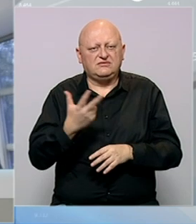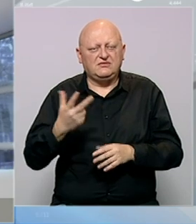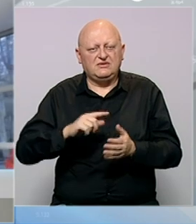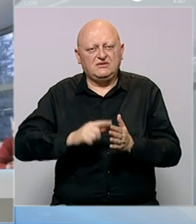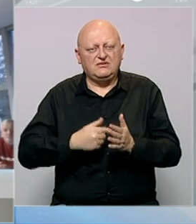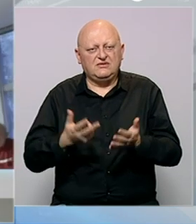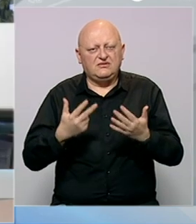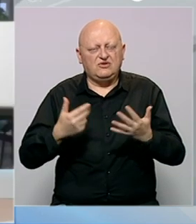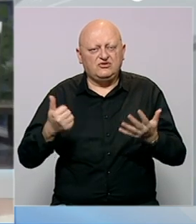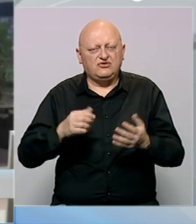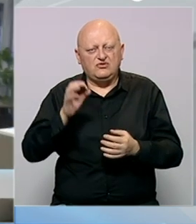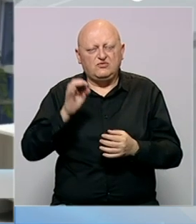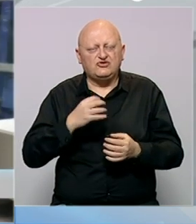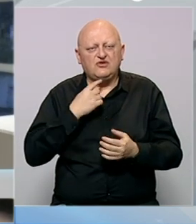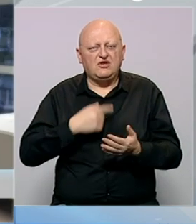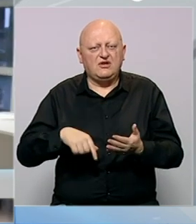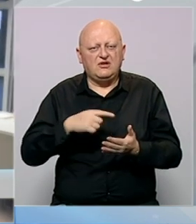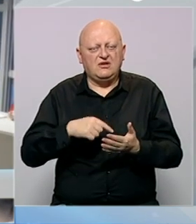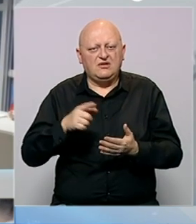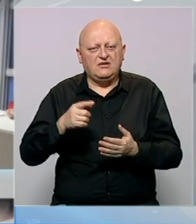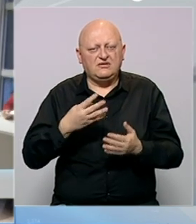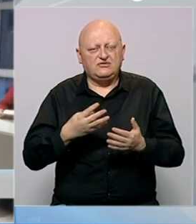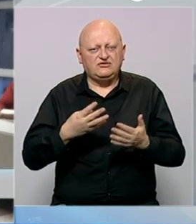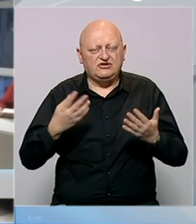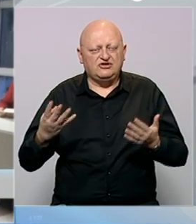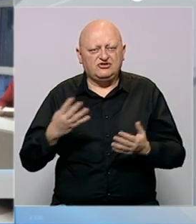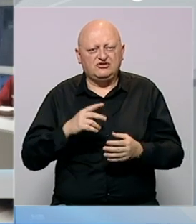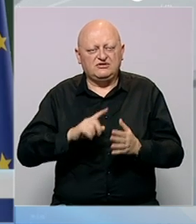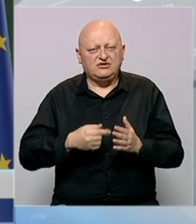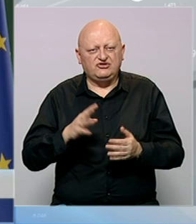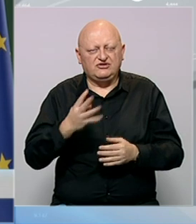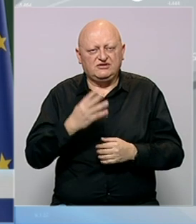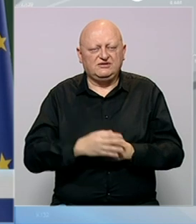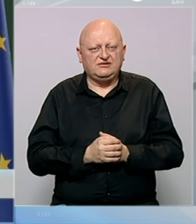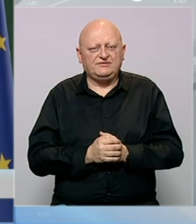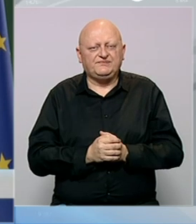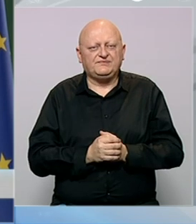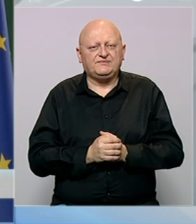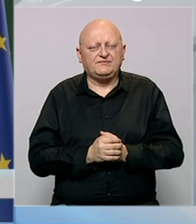,86%, posto glasova Anže Logar 46,14%.